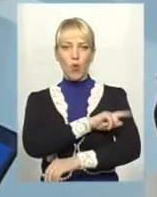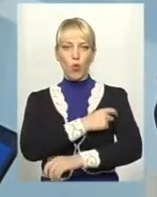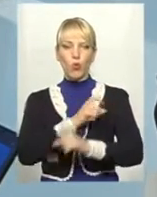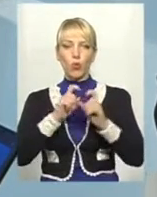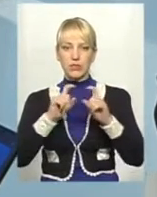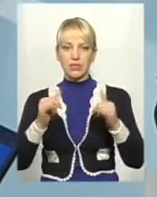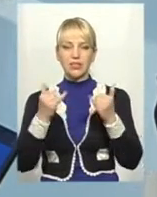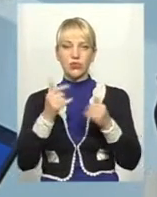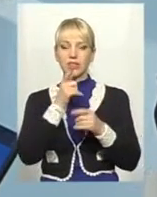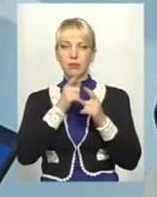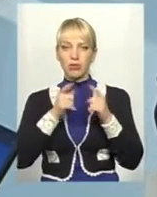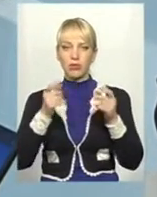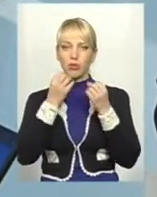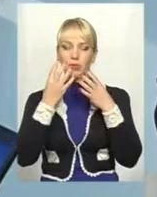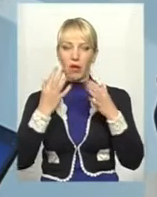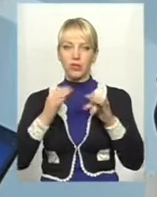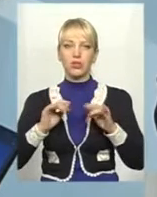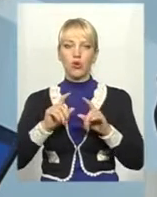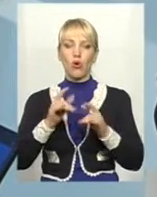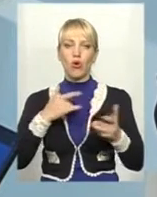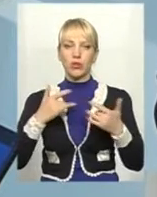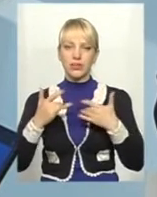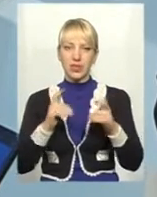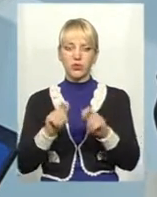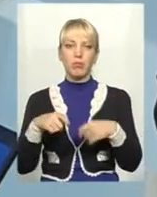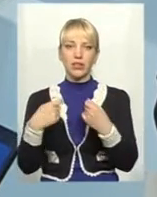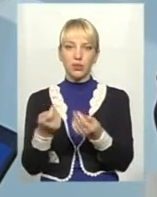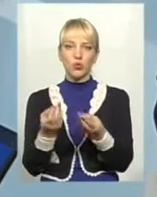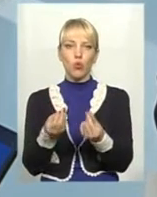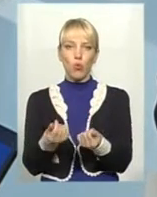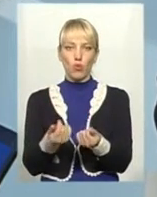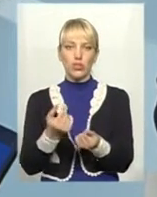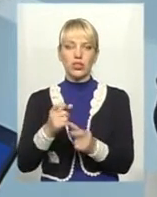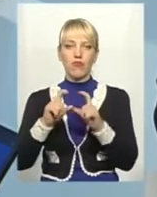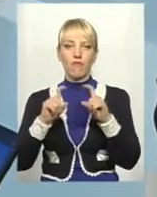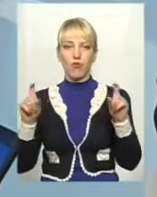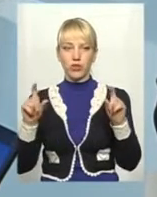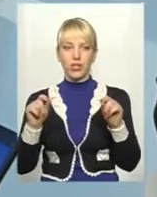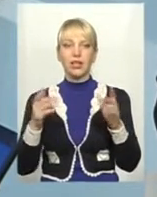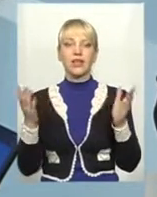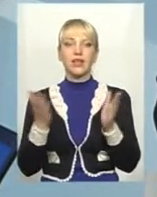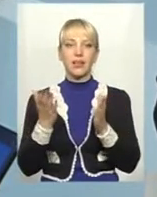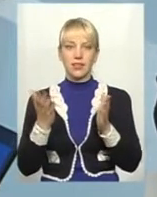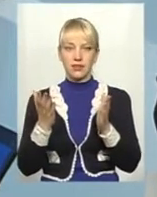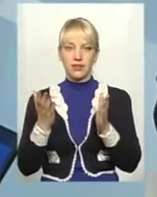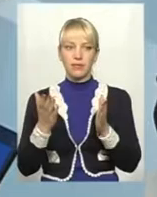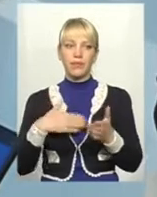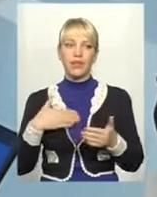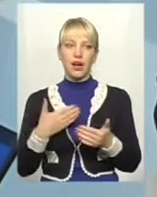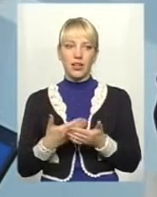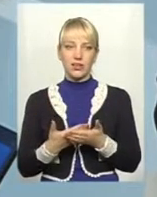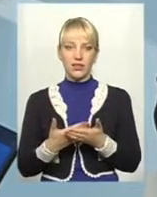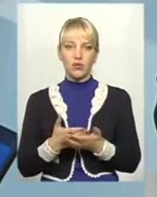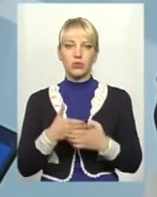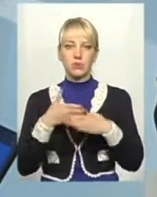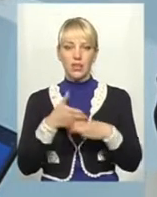під час цього благодійного концерту передають ці кошти в фонд, який активно якраз і